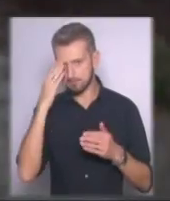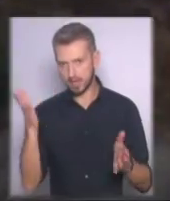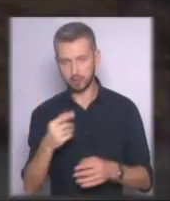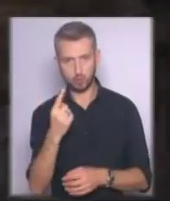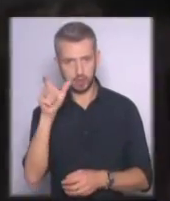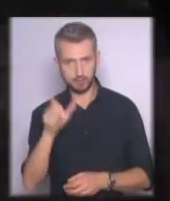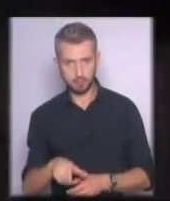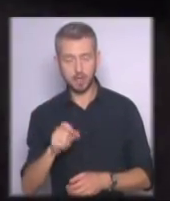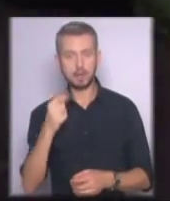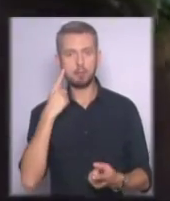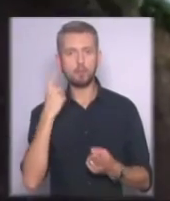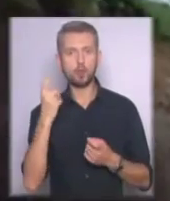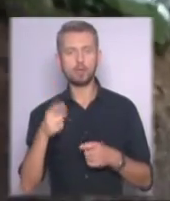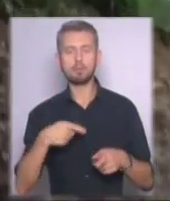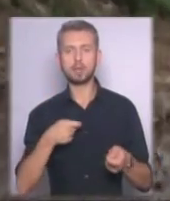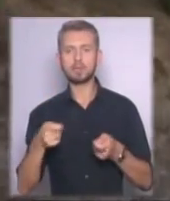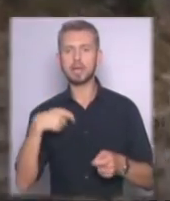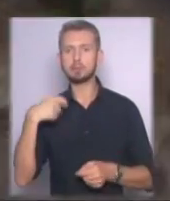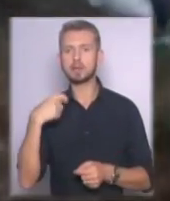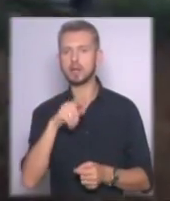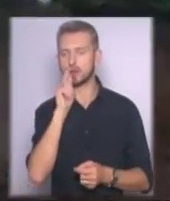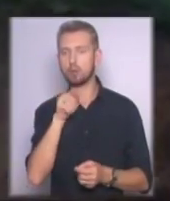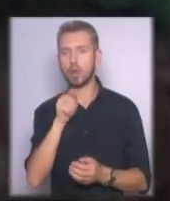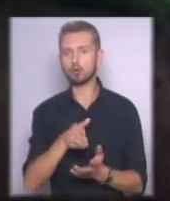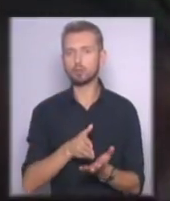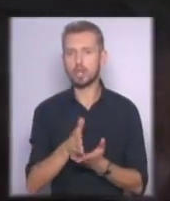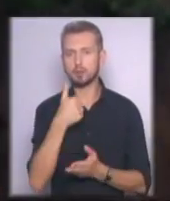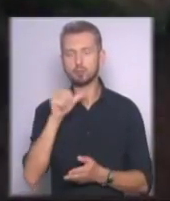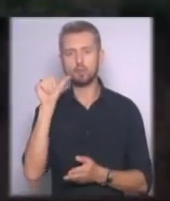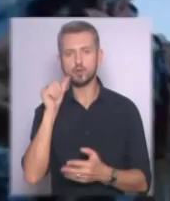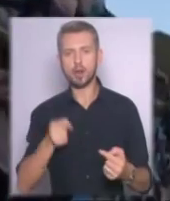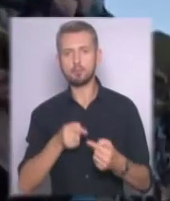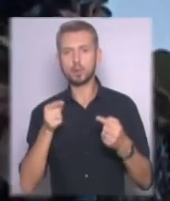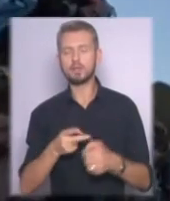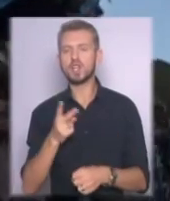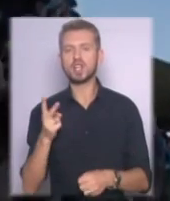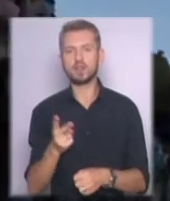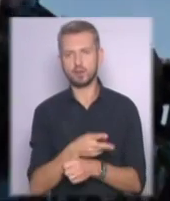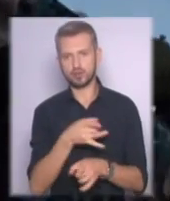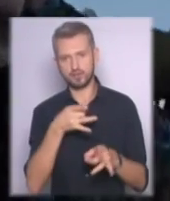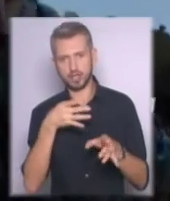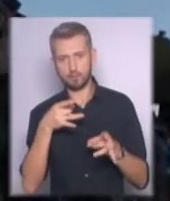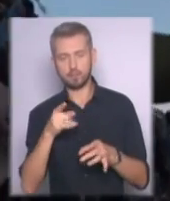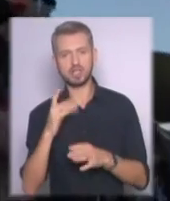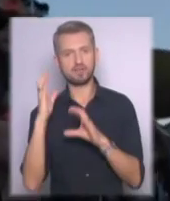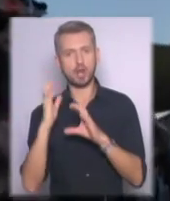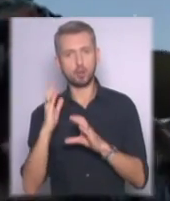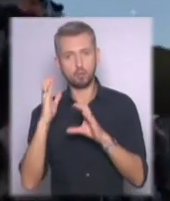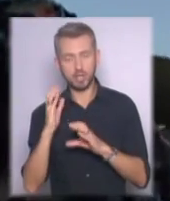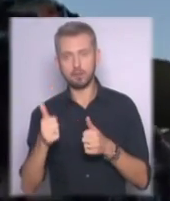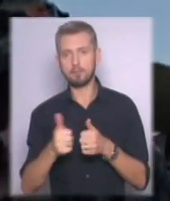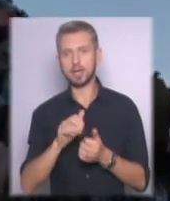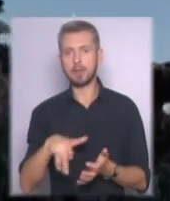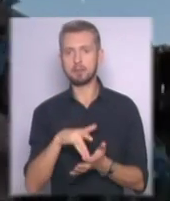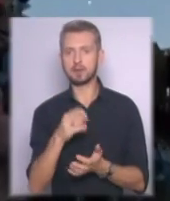повідомленням адміністрації президента на Луганському напрямку, учора противник дивіче відкривав вогонь з гранатометів біля міста